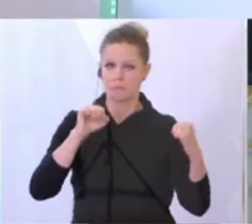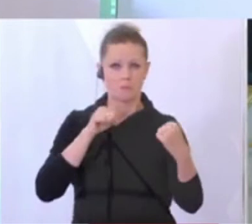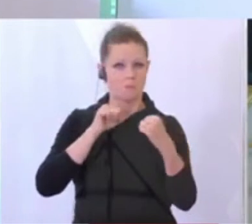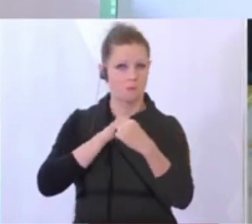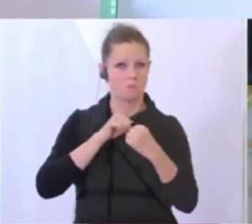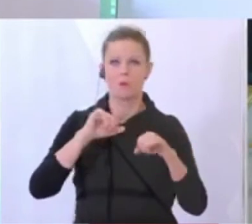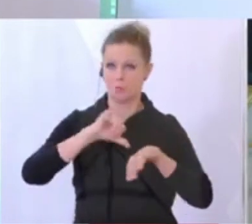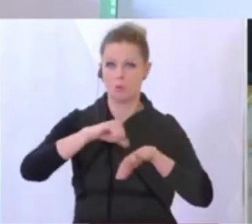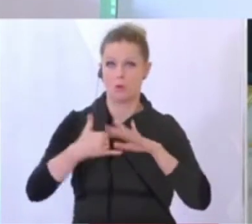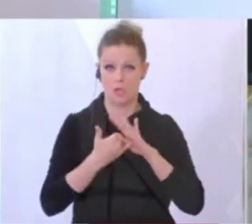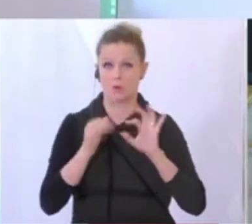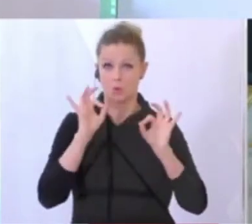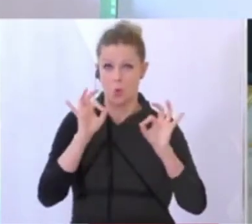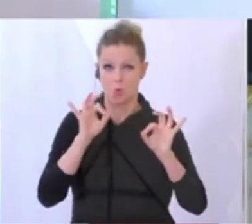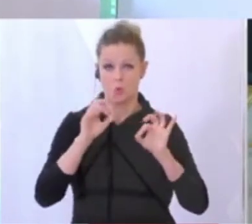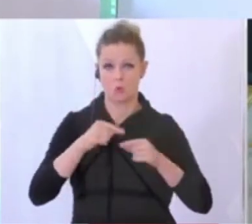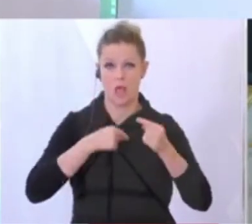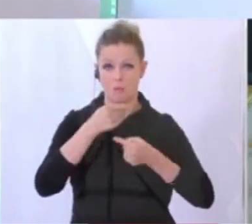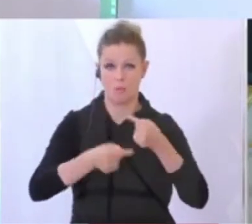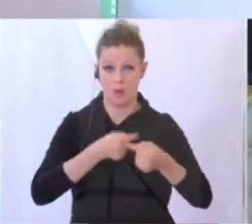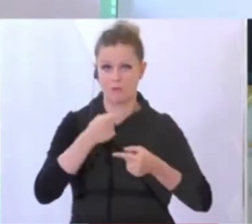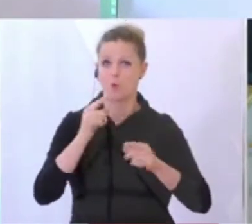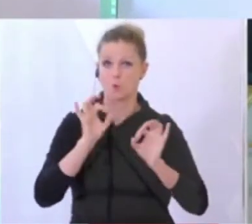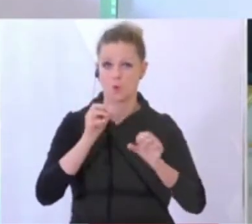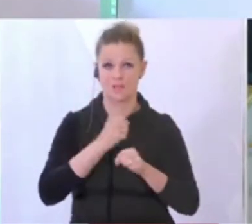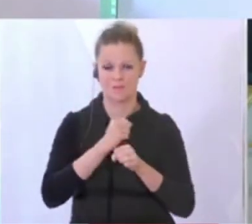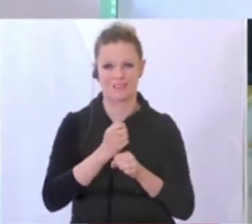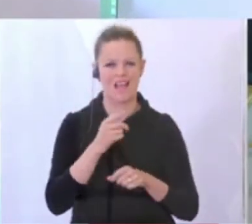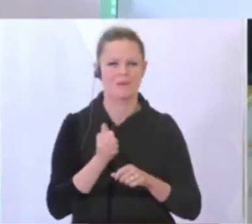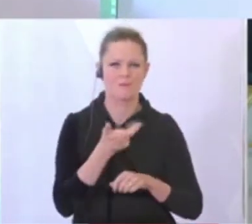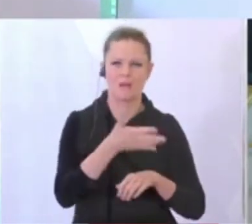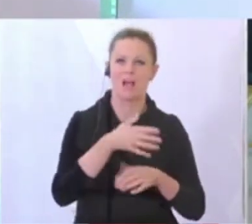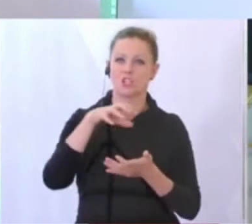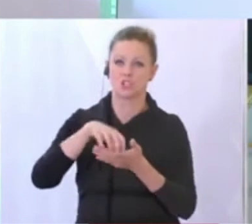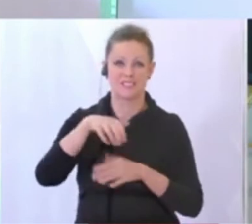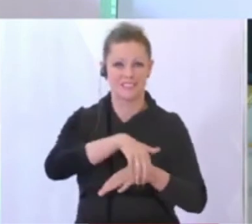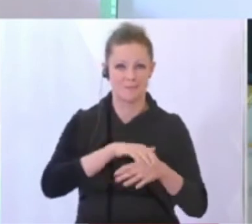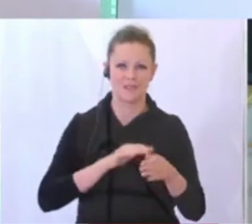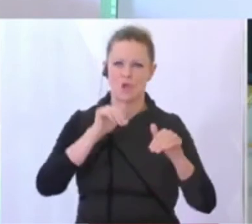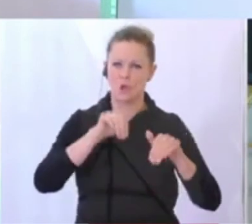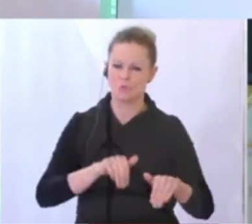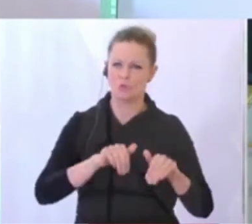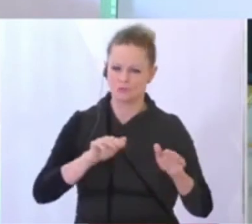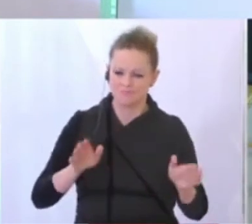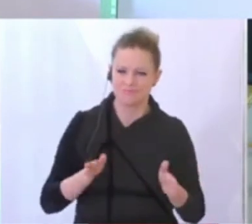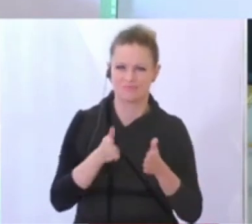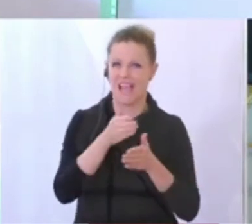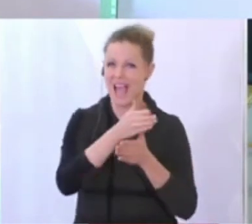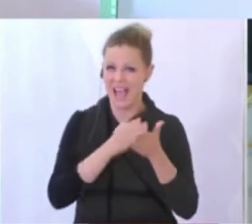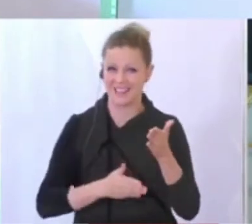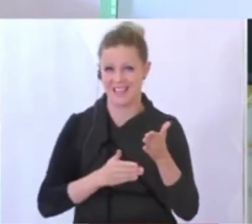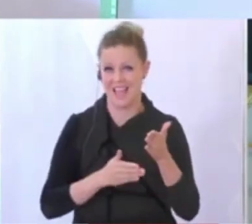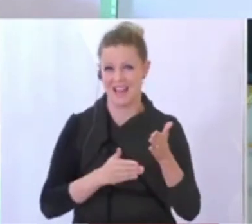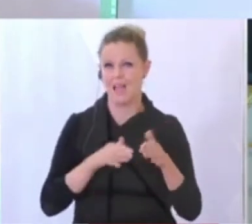Projekt. Aber ich habe schon betont, dass man manche Städte und Gemeinden in die Lage versetzen muss, diesen Anteil von der